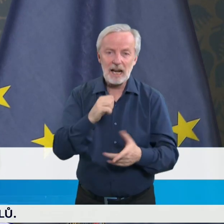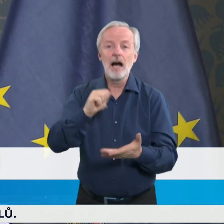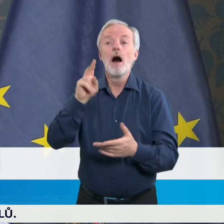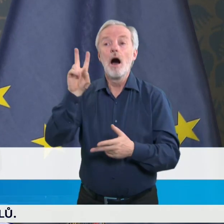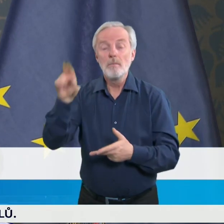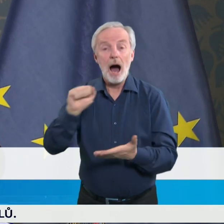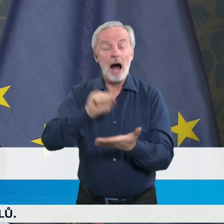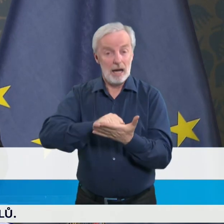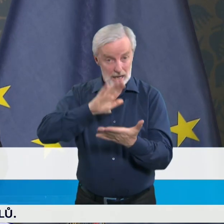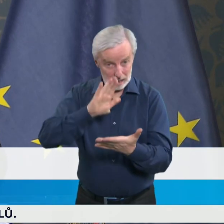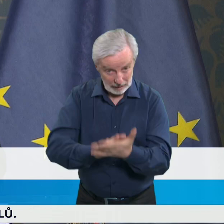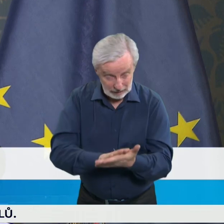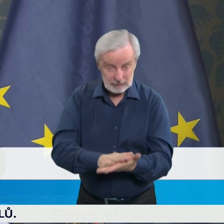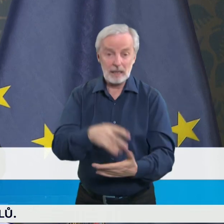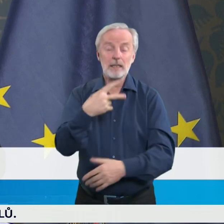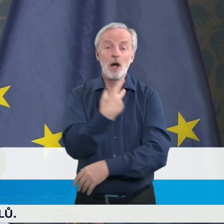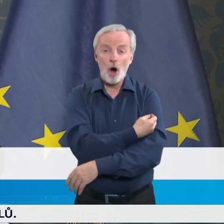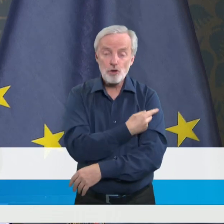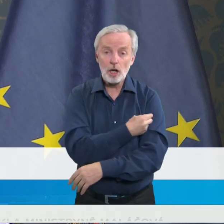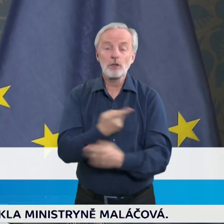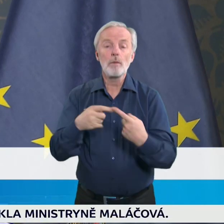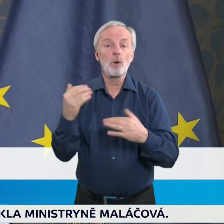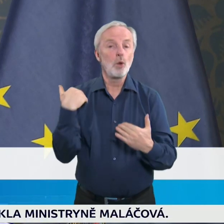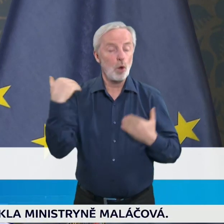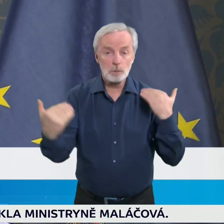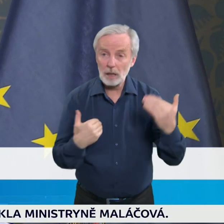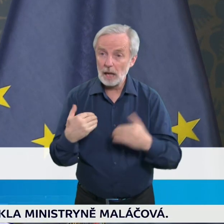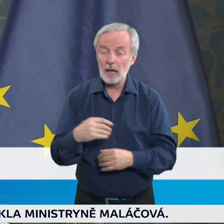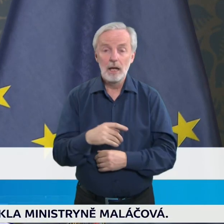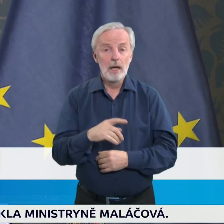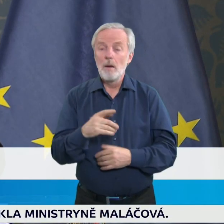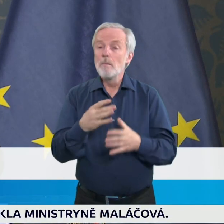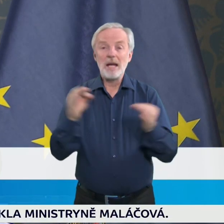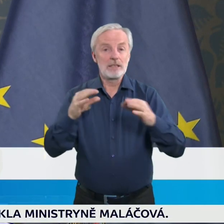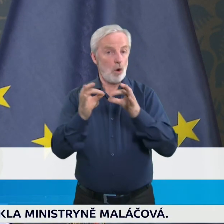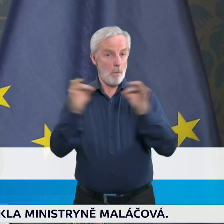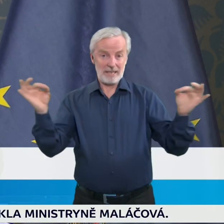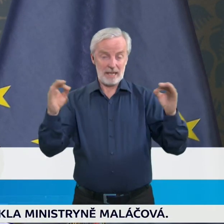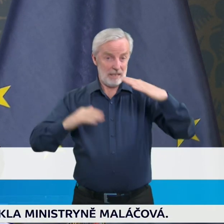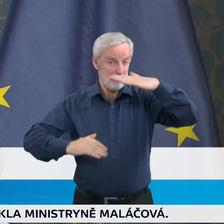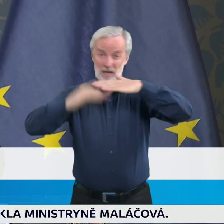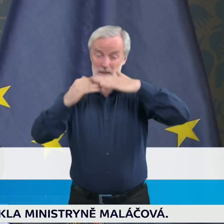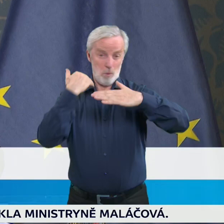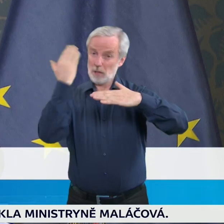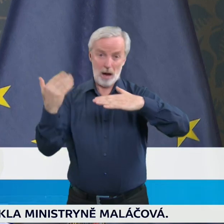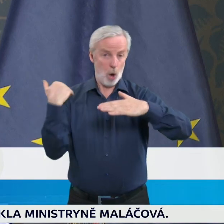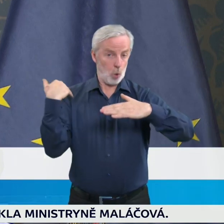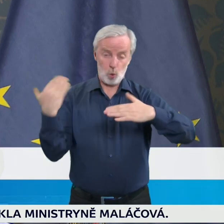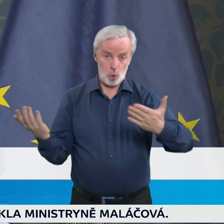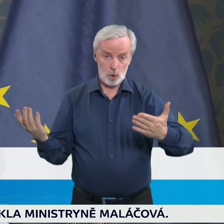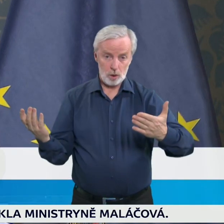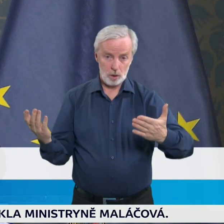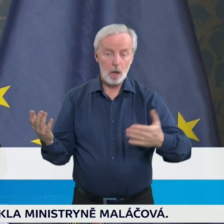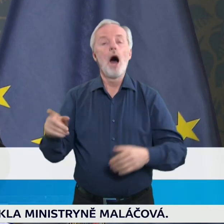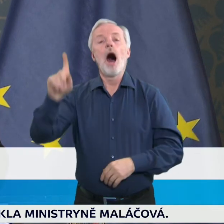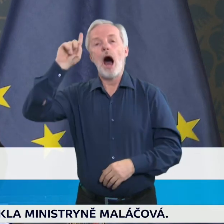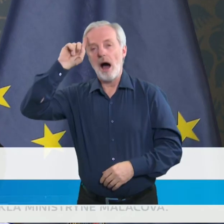dospělé bez horního omezení věkem. To znamená, my postupujeme zcela stejně. Vím, že některé země, respektive